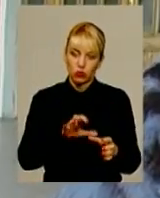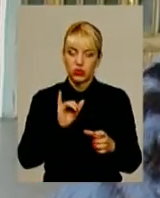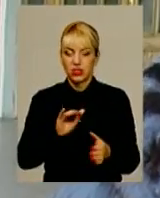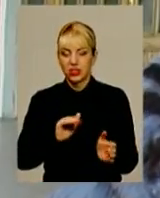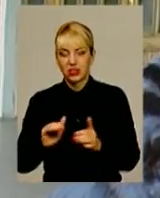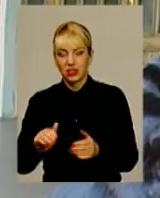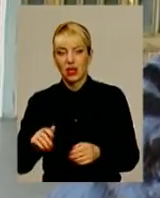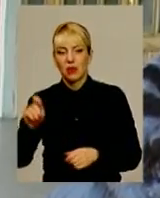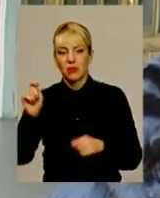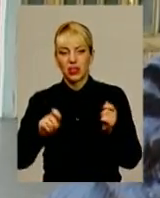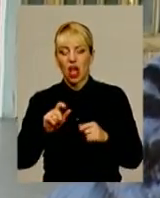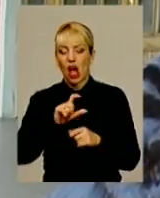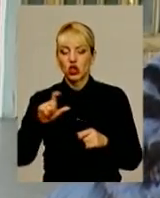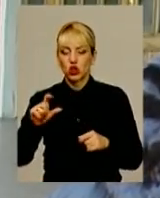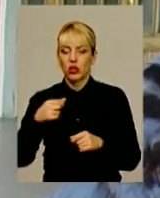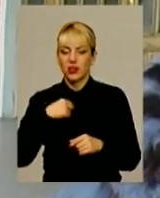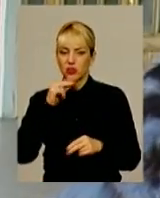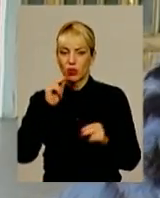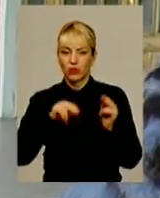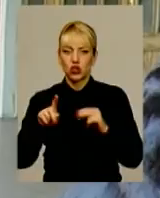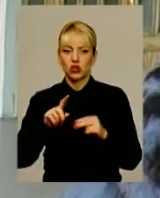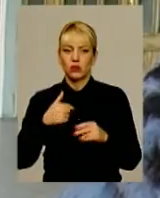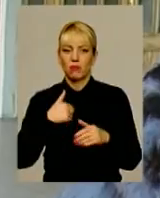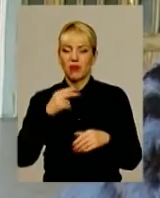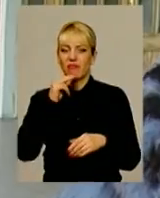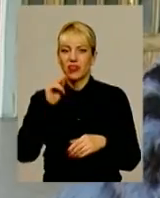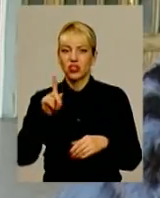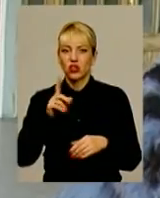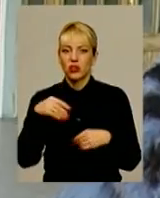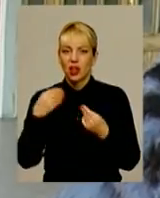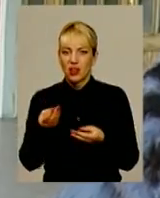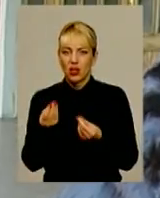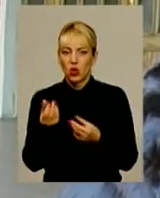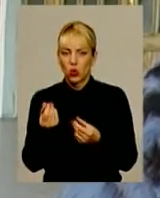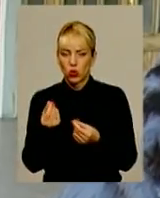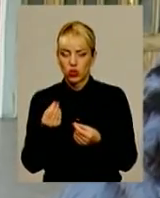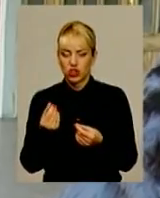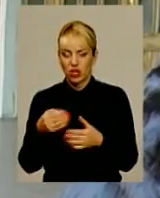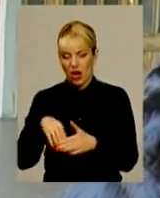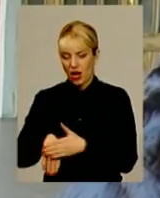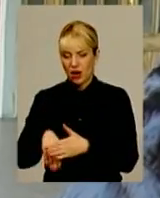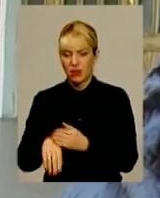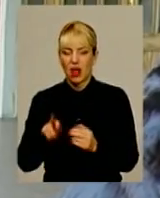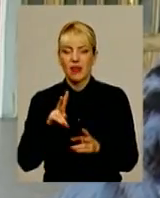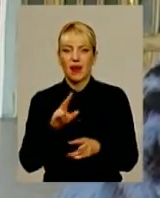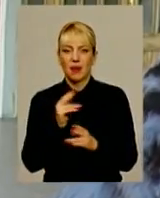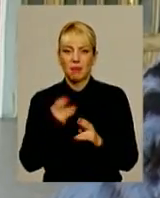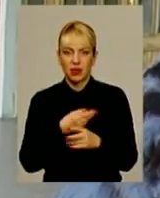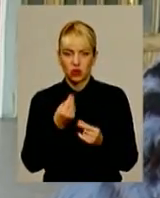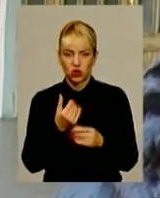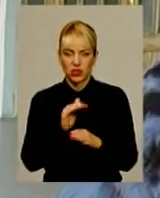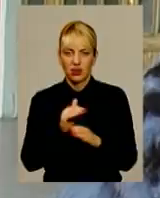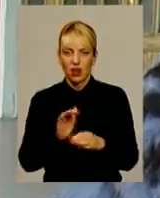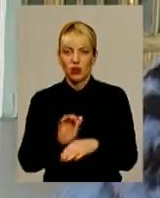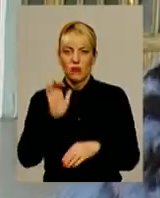нас обвінила в тому, що ми винні, що ми дали карманні гроші дітині. А як без грошей дітей відправити на